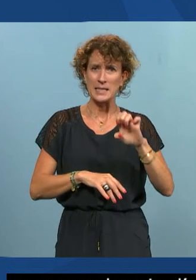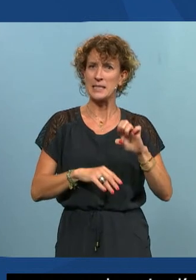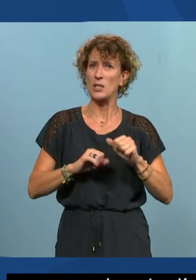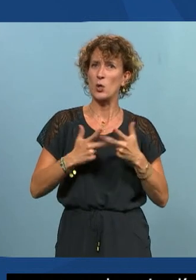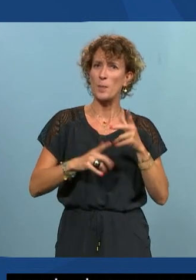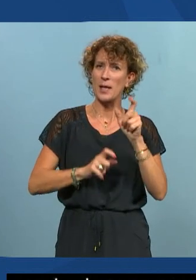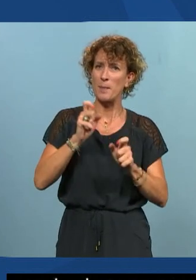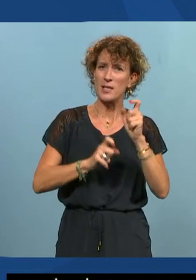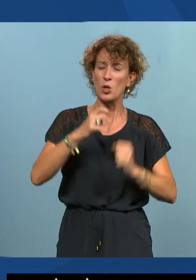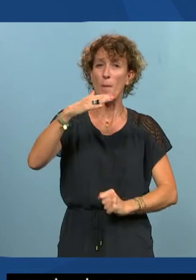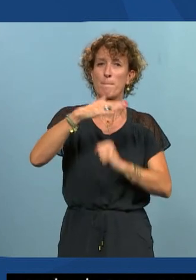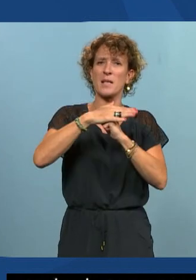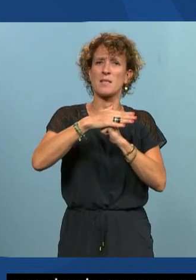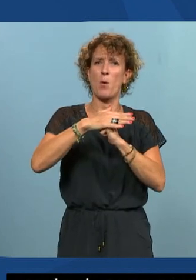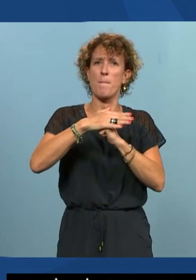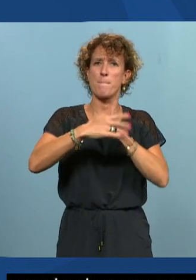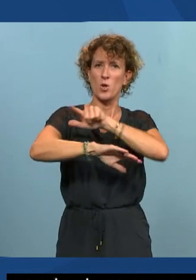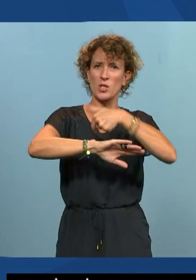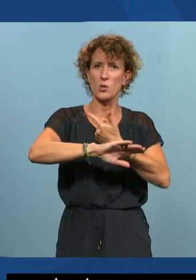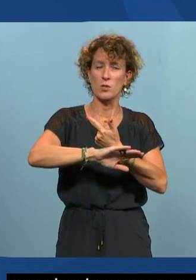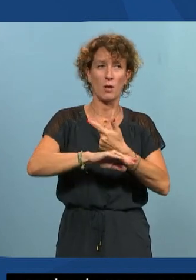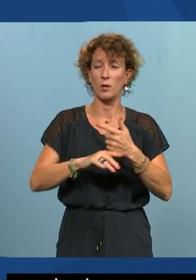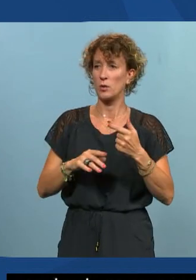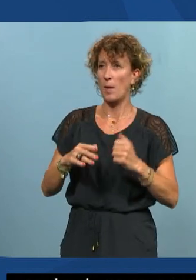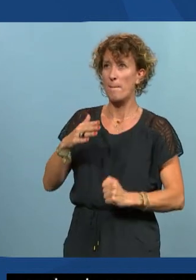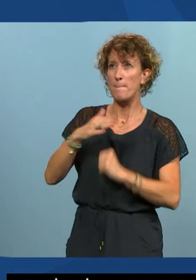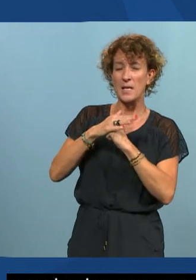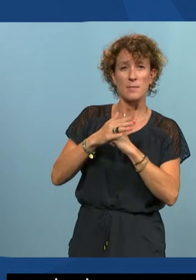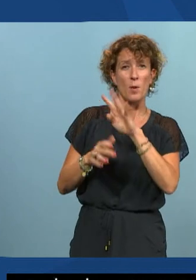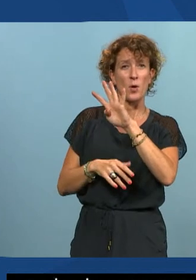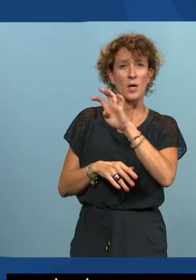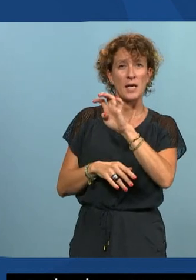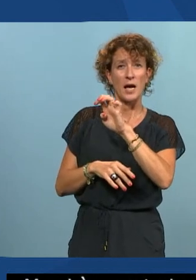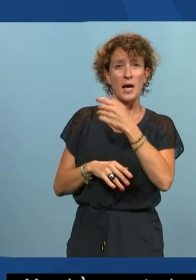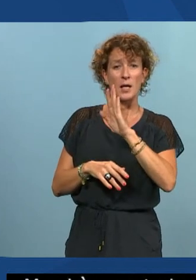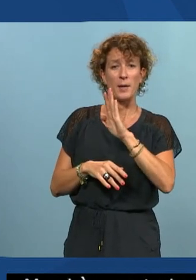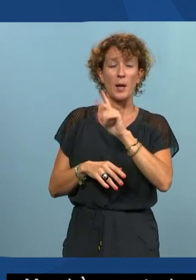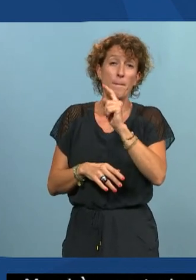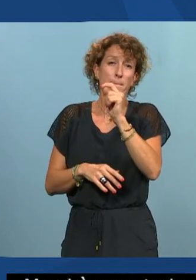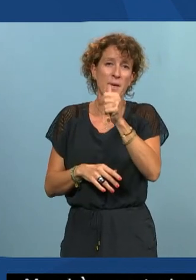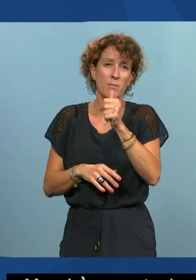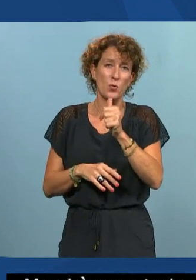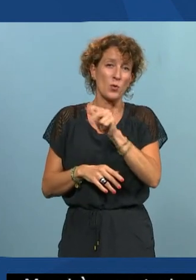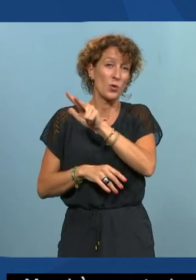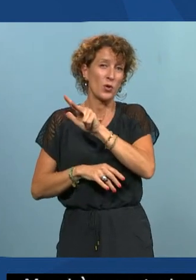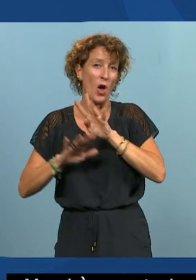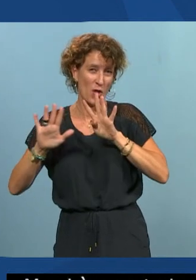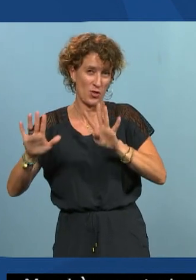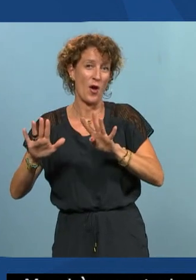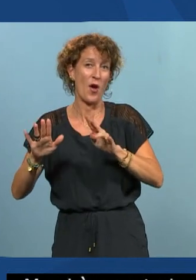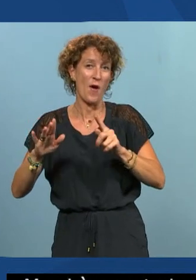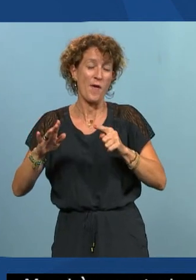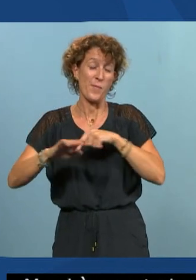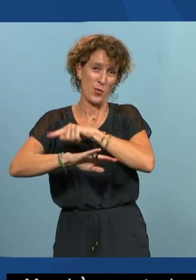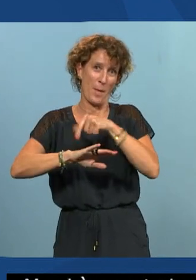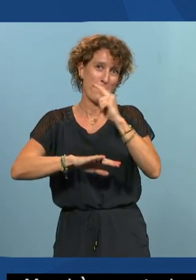la vague tu as une idée en un mot on a été à 40 mais très peu de temps mais 39 très longtemps et là